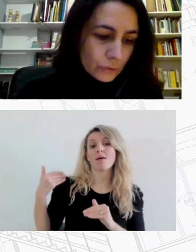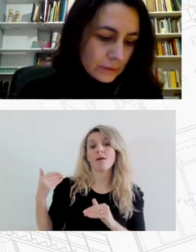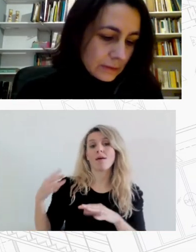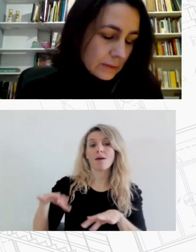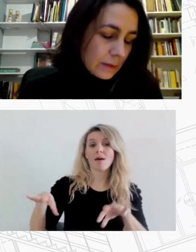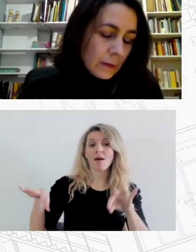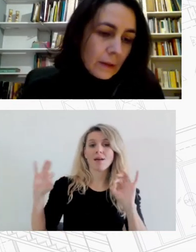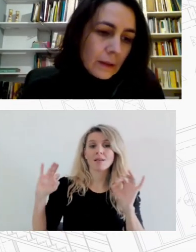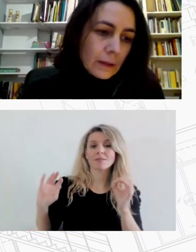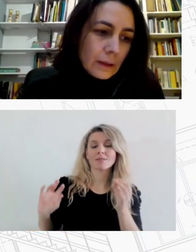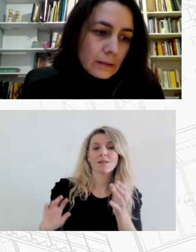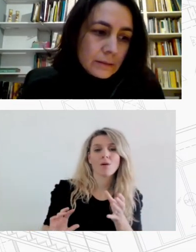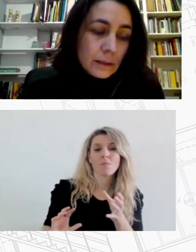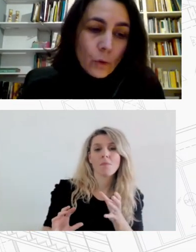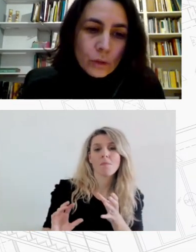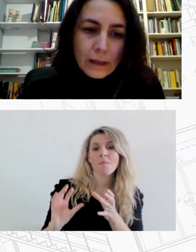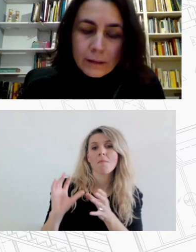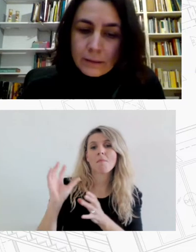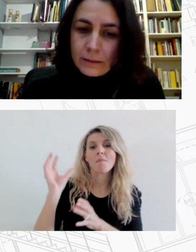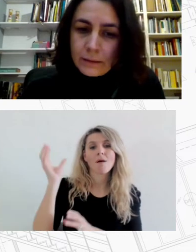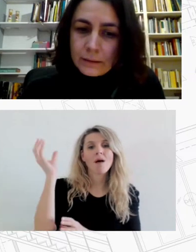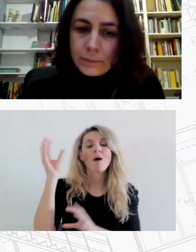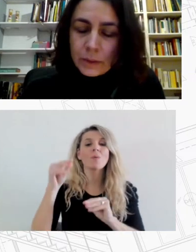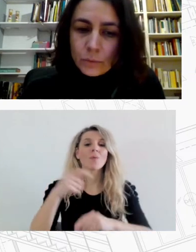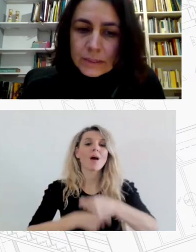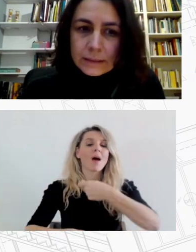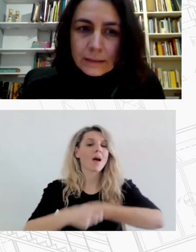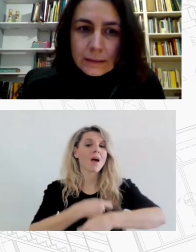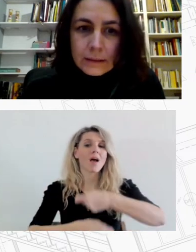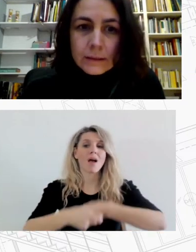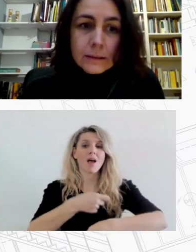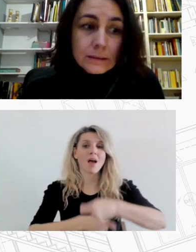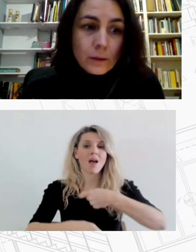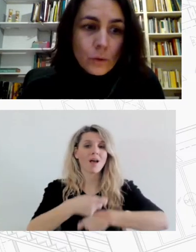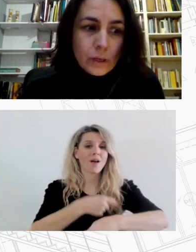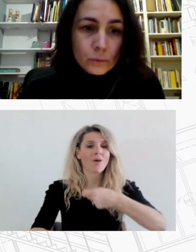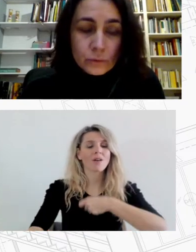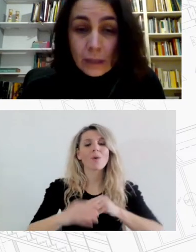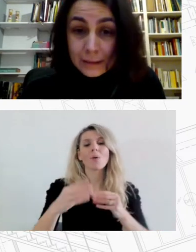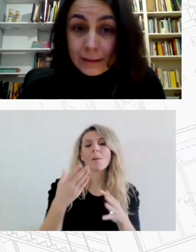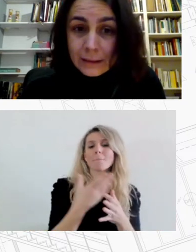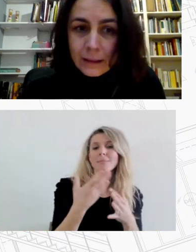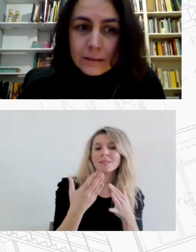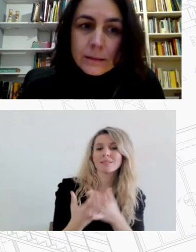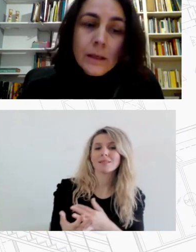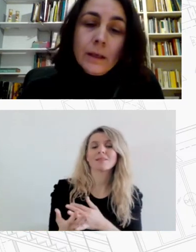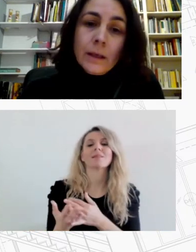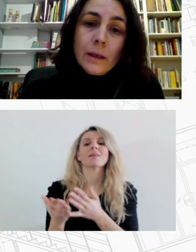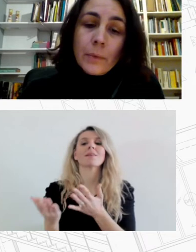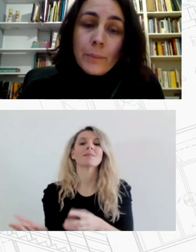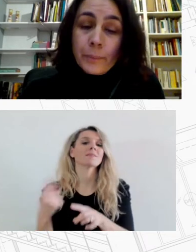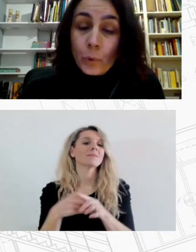αυτό στην αγορά την πτυματομεσητική και στην αγορά του ακατοικίας